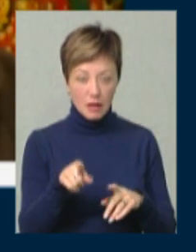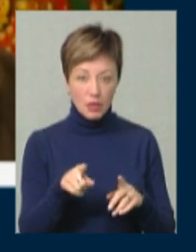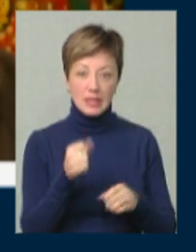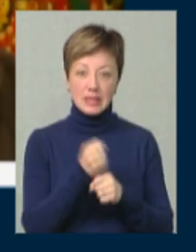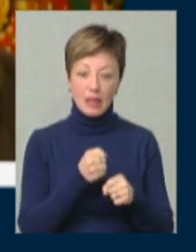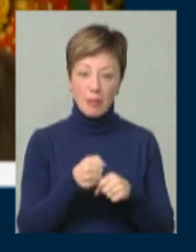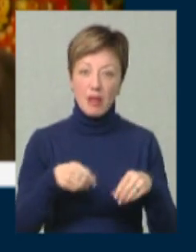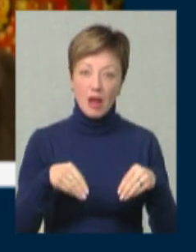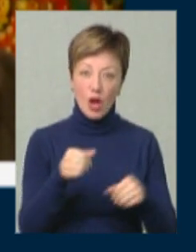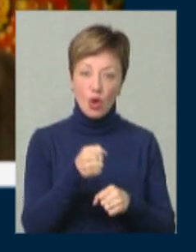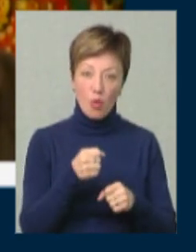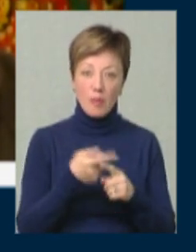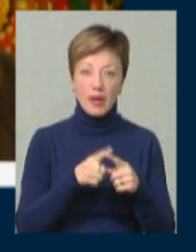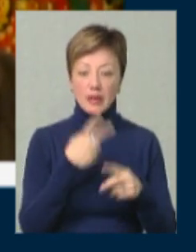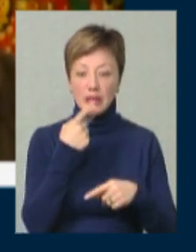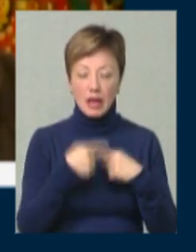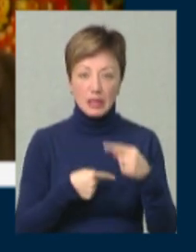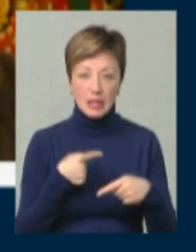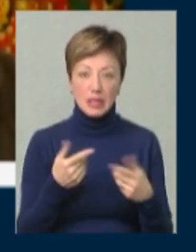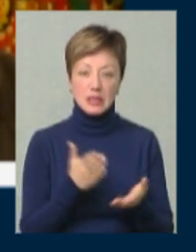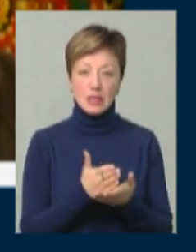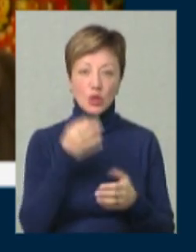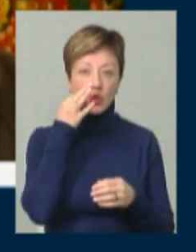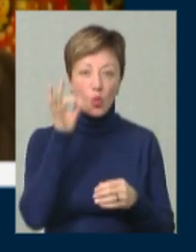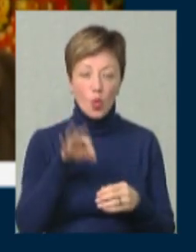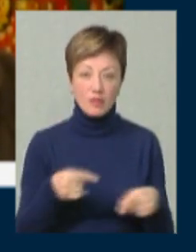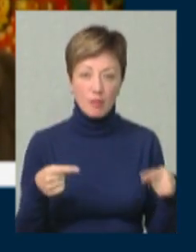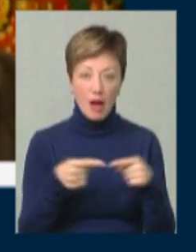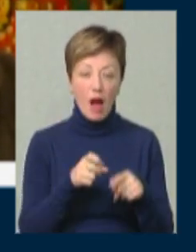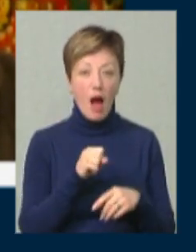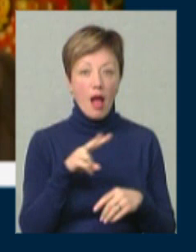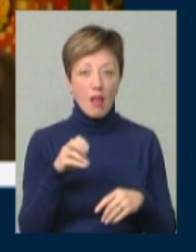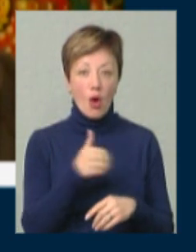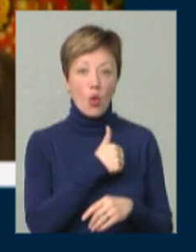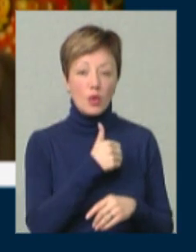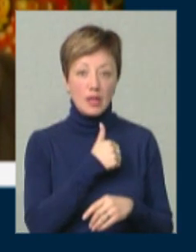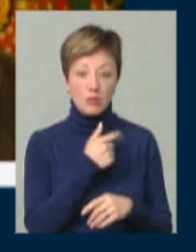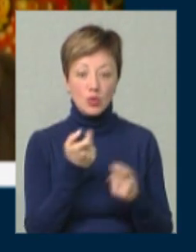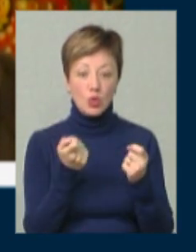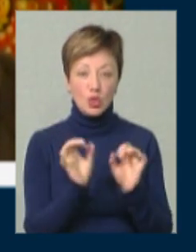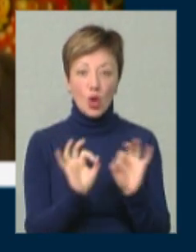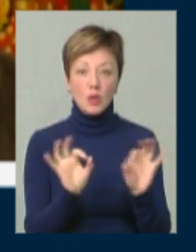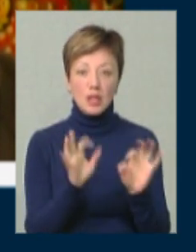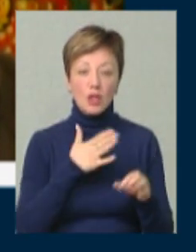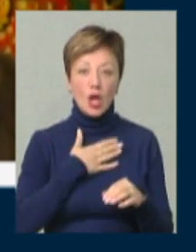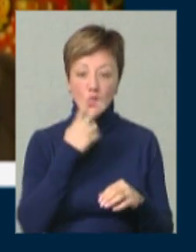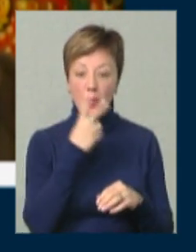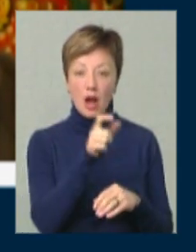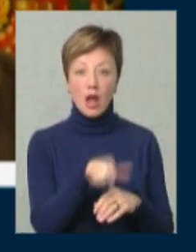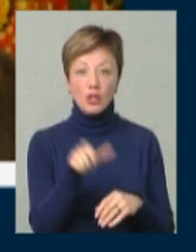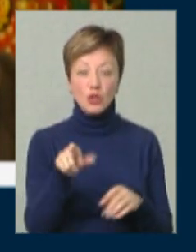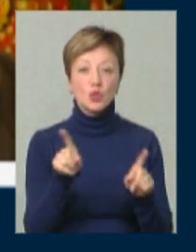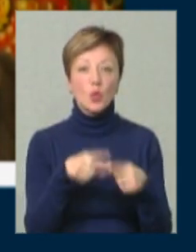землероби, і є певні традиції, і досвід певний. Але хотіло б, аби ви трохи розказали нашим глядачам,